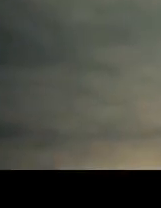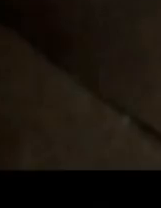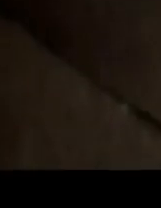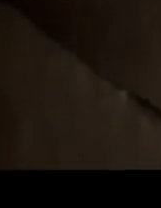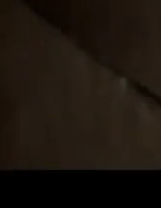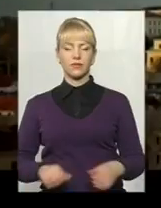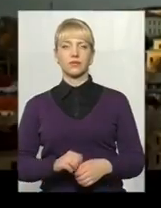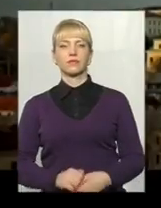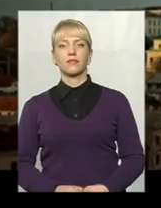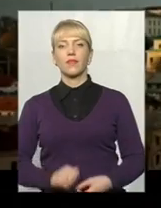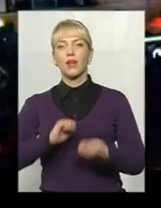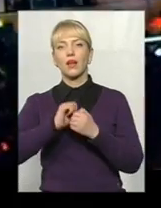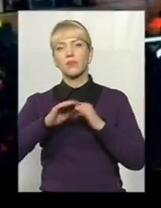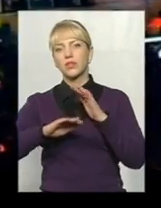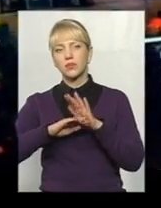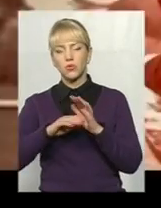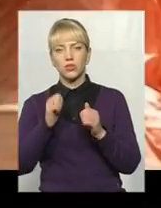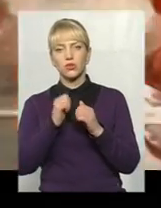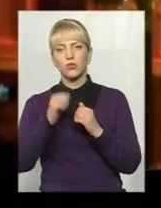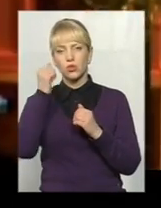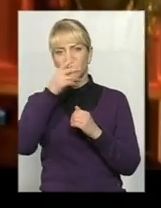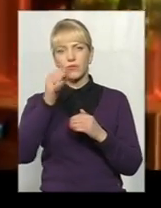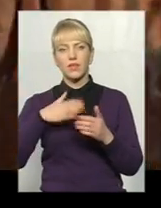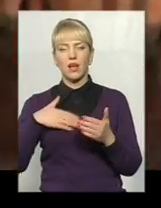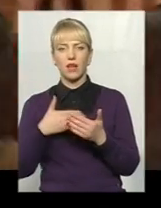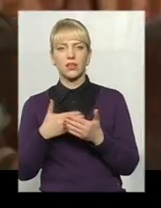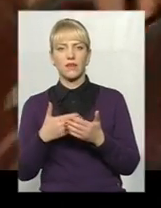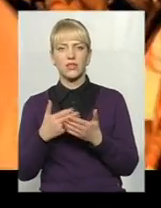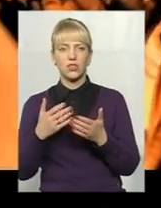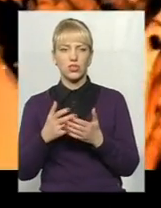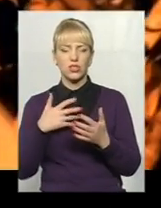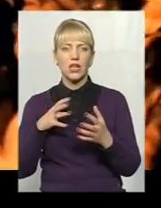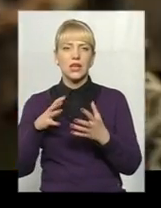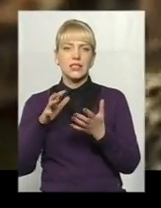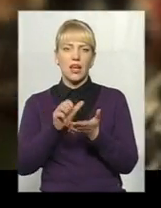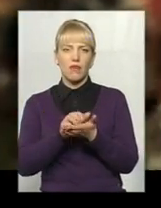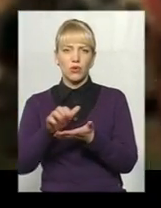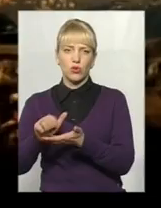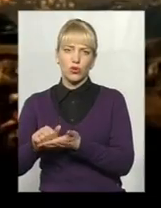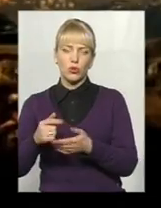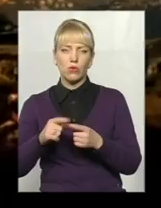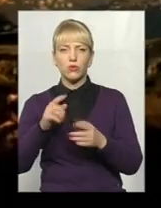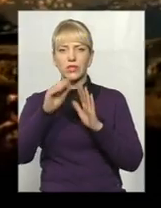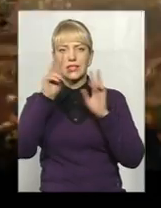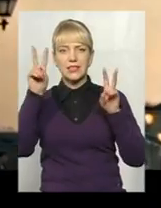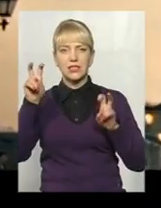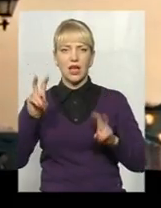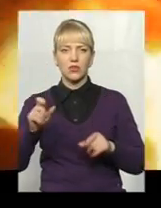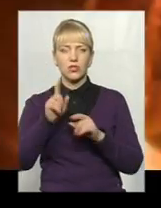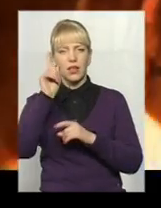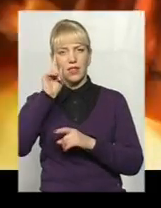Кам'янець-Подільський з кожним роком все активніше завойовує статус однієї з найпопулярніших